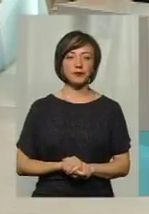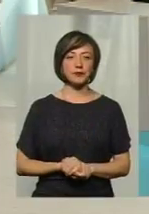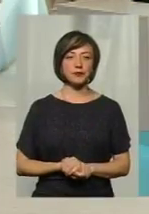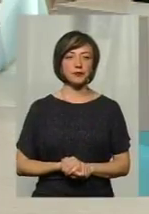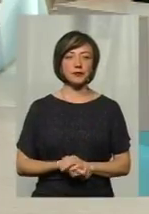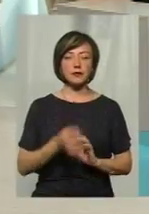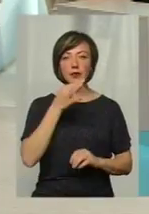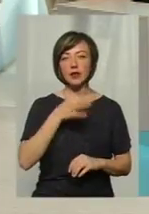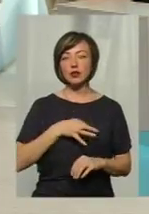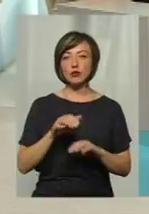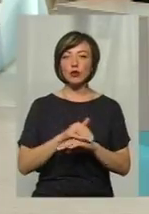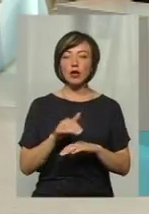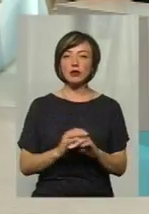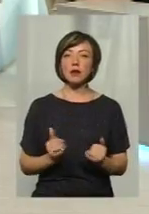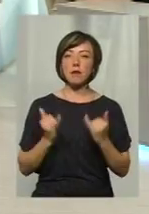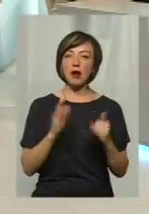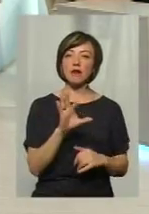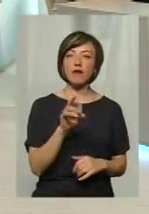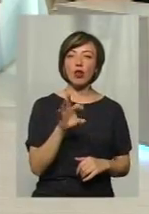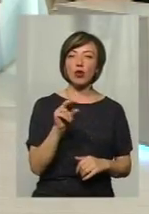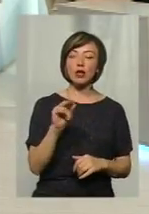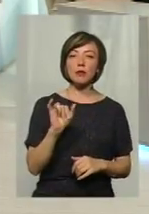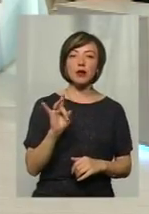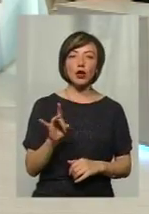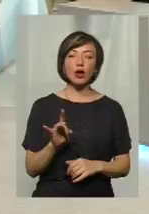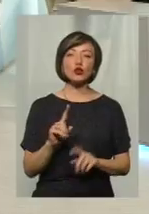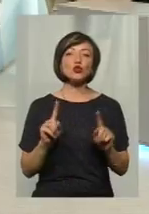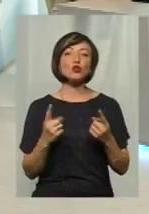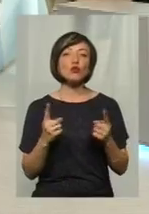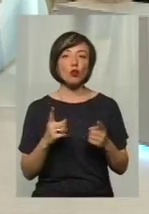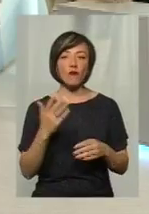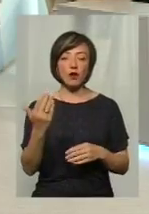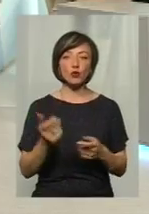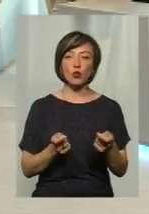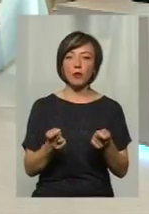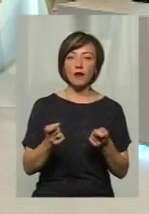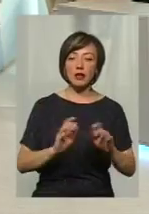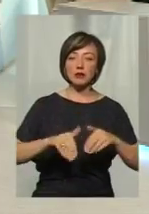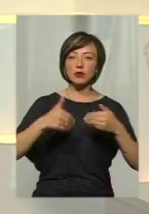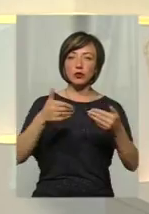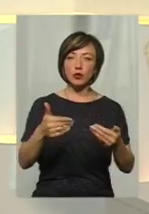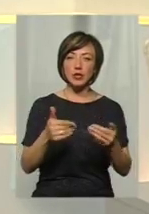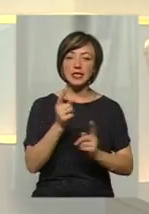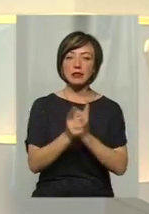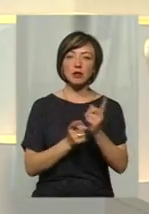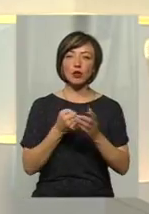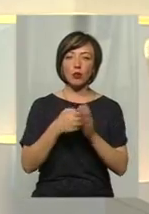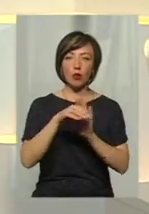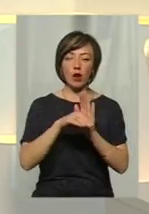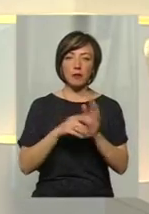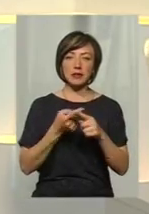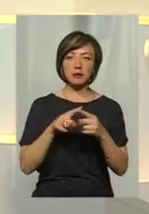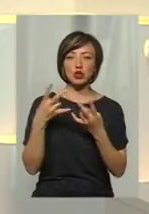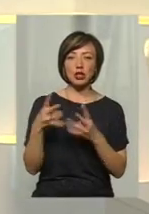Скажіть, бласкав, пане Володимир, для початку, чому управління ініціює взагалі зміни до програми боротьби з цими шкідливими бур'янами?